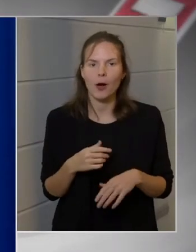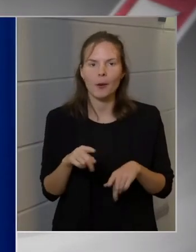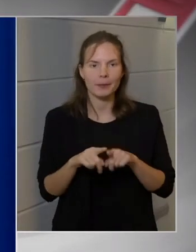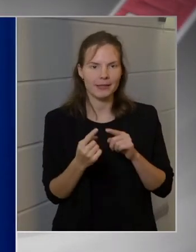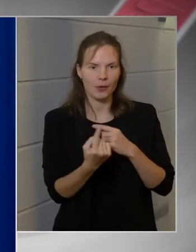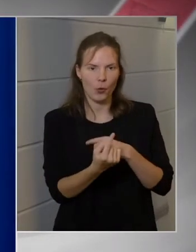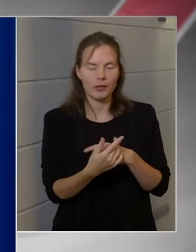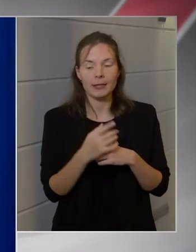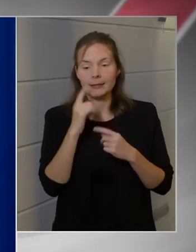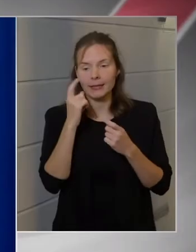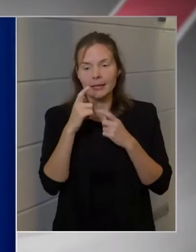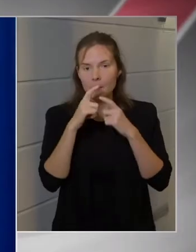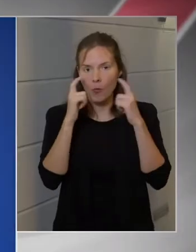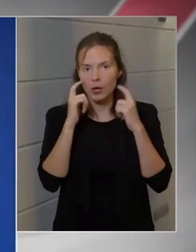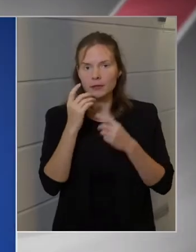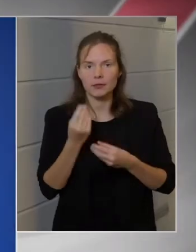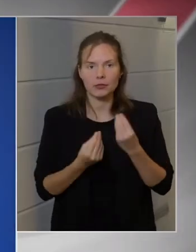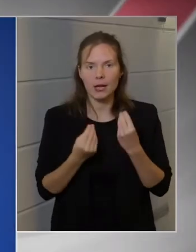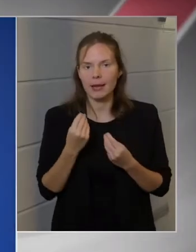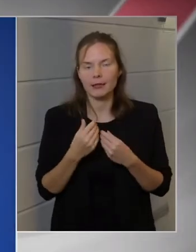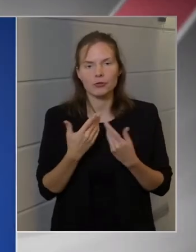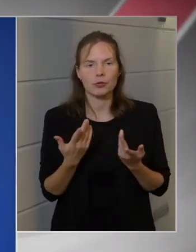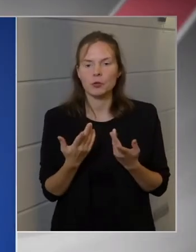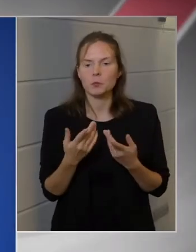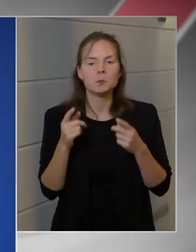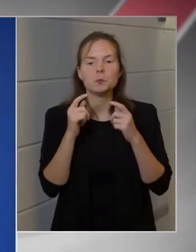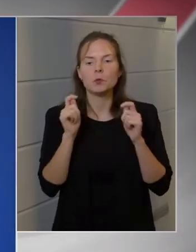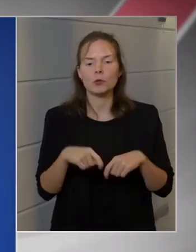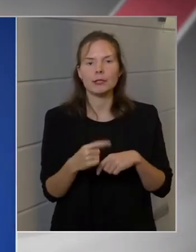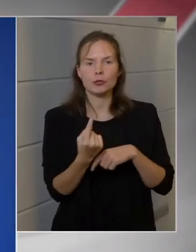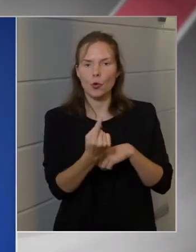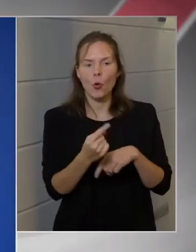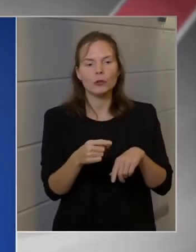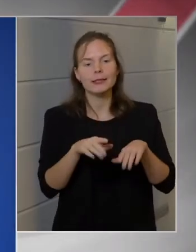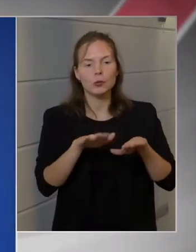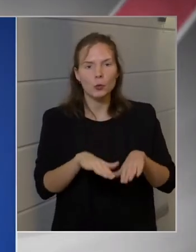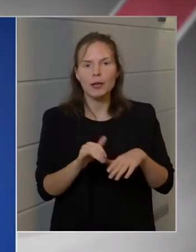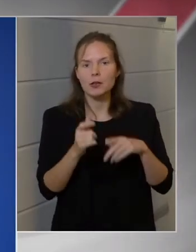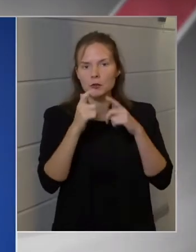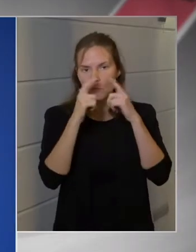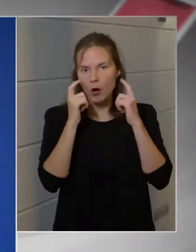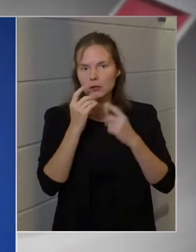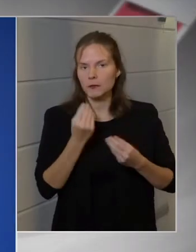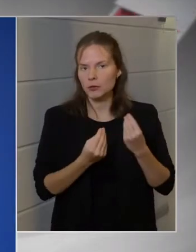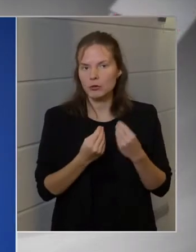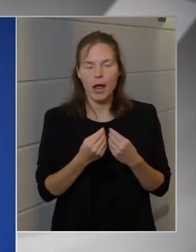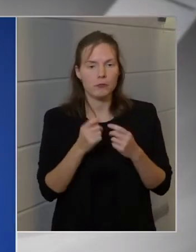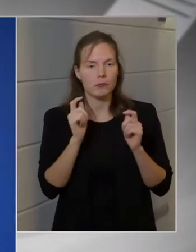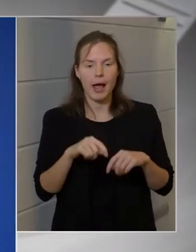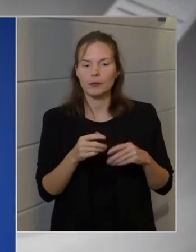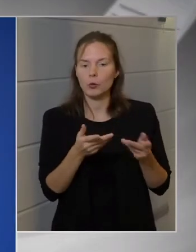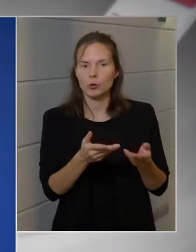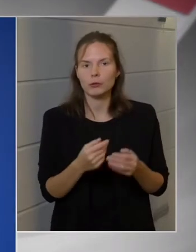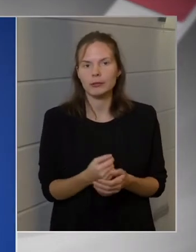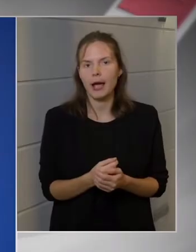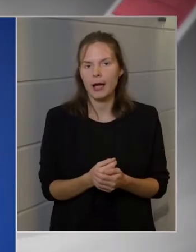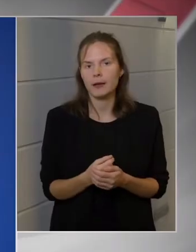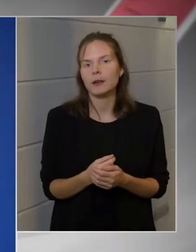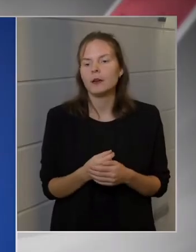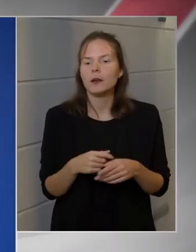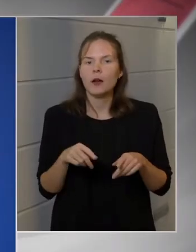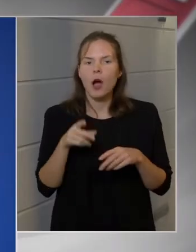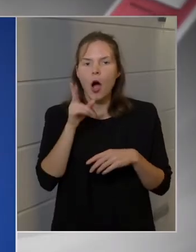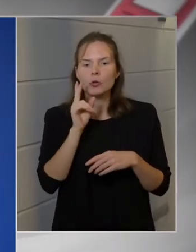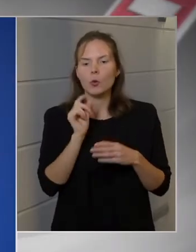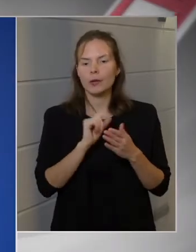maszkviselés, az tipikusan olyan, hogy ön itt ül, és maszkot visel, és ezt eldöntötte. Mindenki ezt meg tudja tenni. Ott írjuk elő, ahol úgy látjuk, hogy a